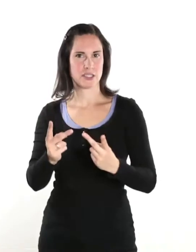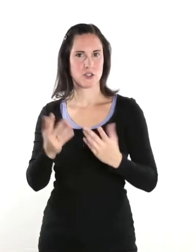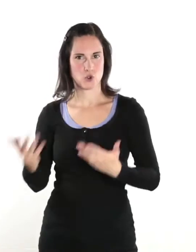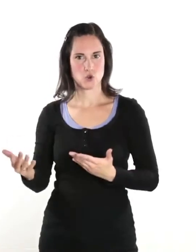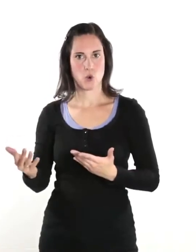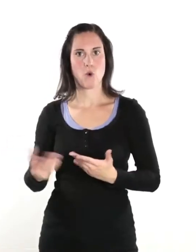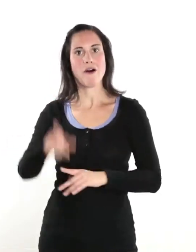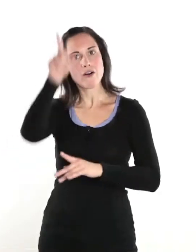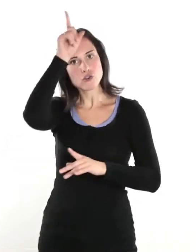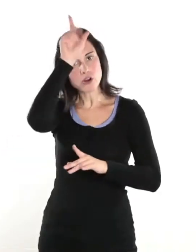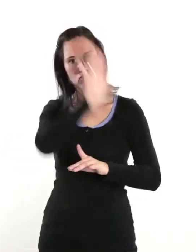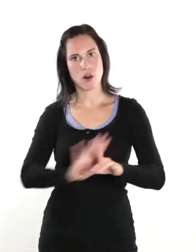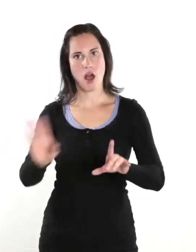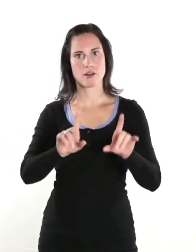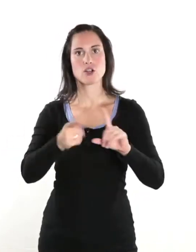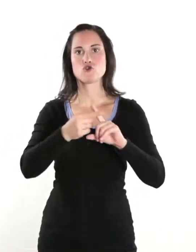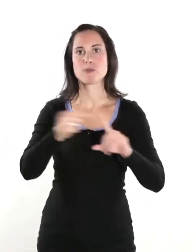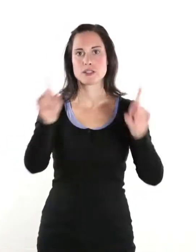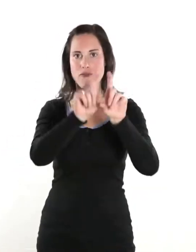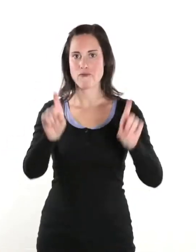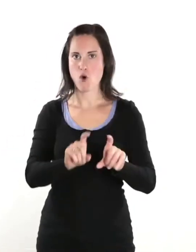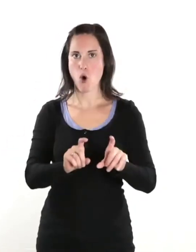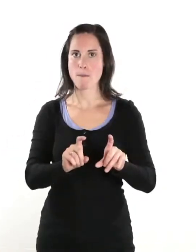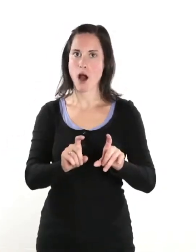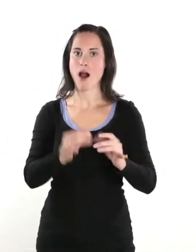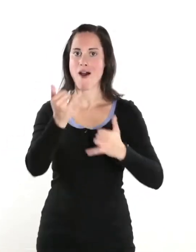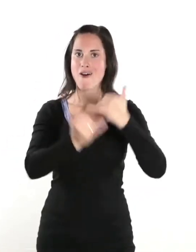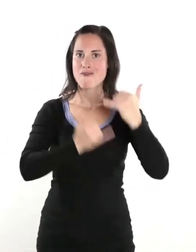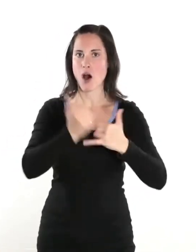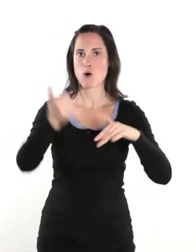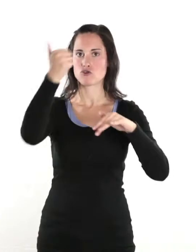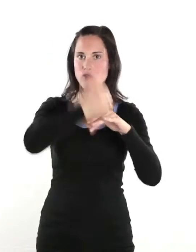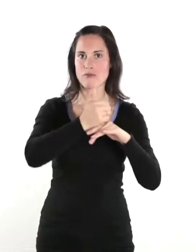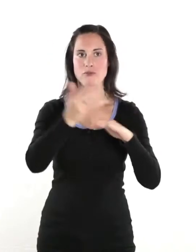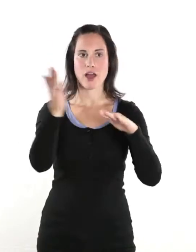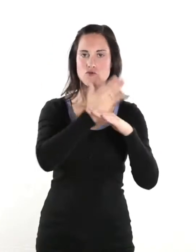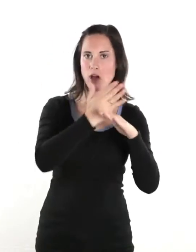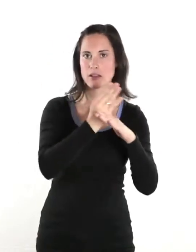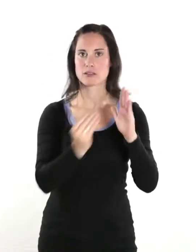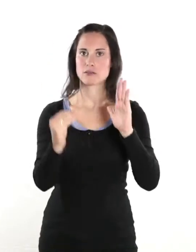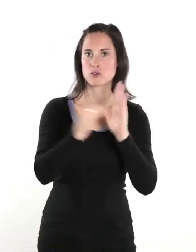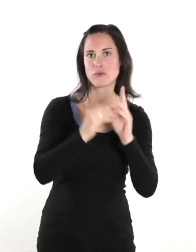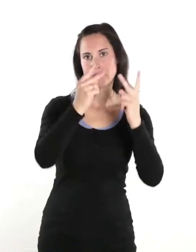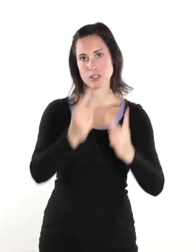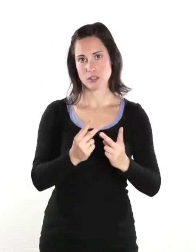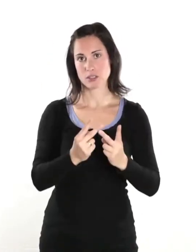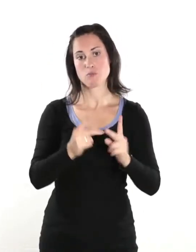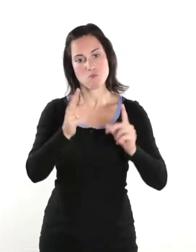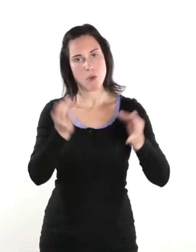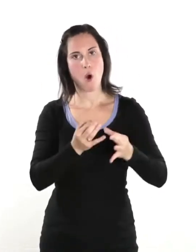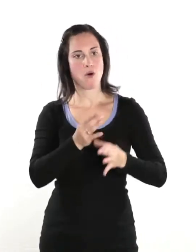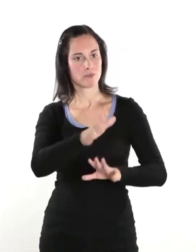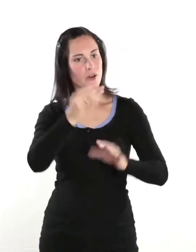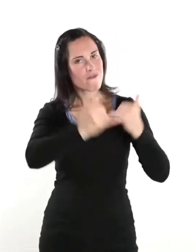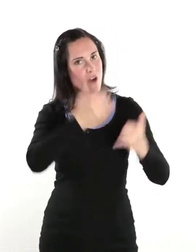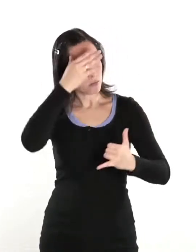ist, in diesen wichtigen Unternehmen, die als Leitunternehmen in unserer Volkswirtschaft tätig sind, entsprechend auch die Frauenkompetenz